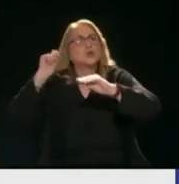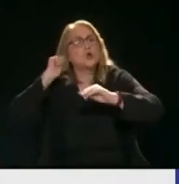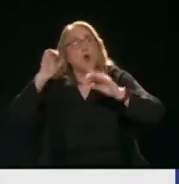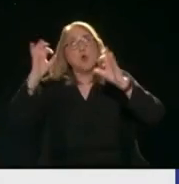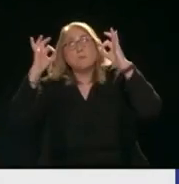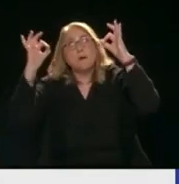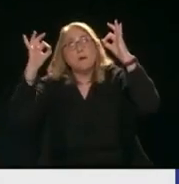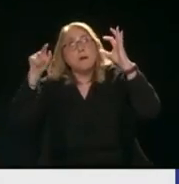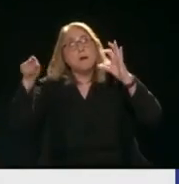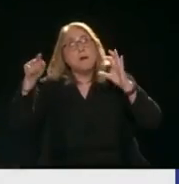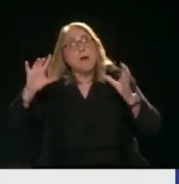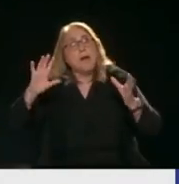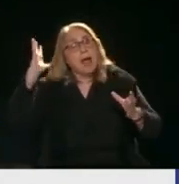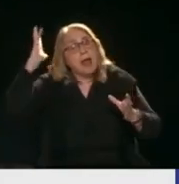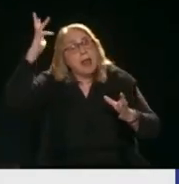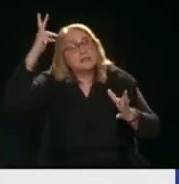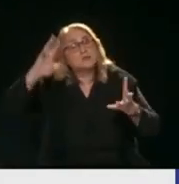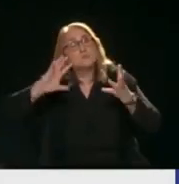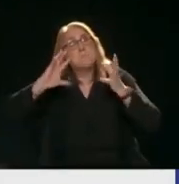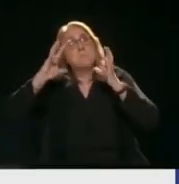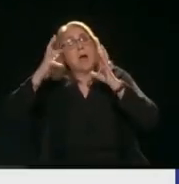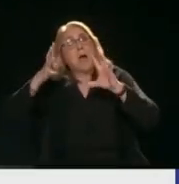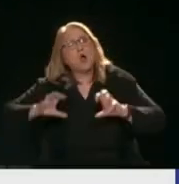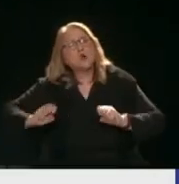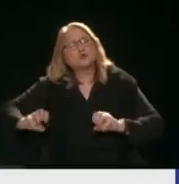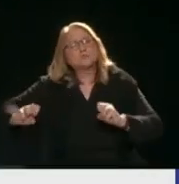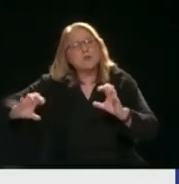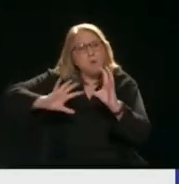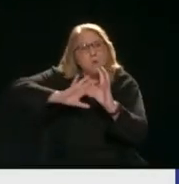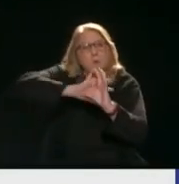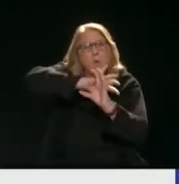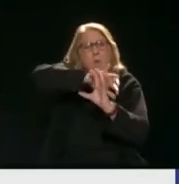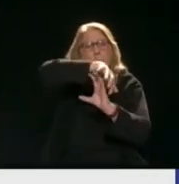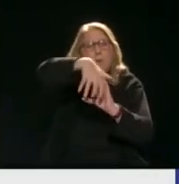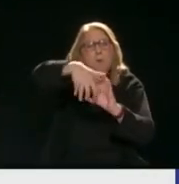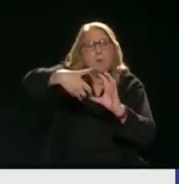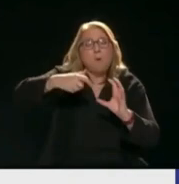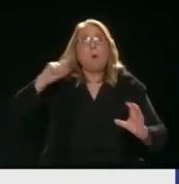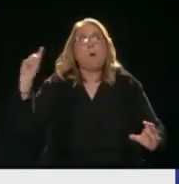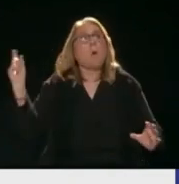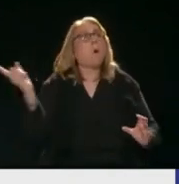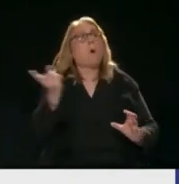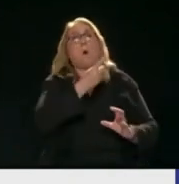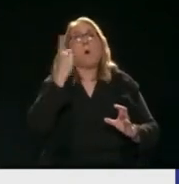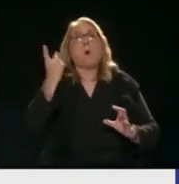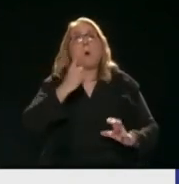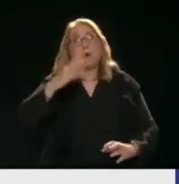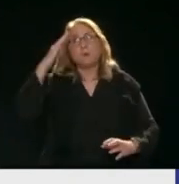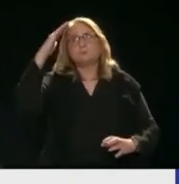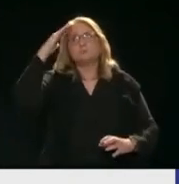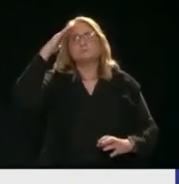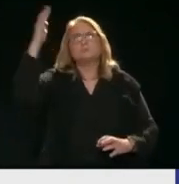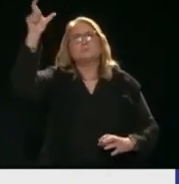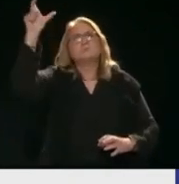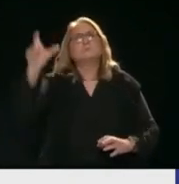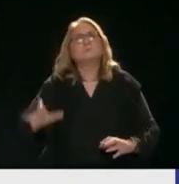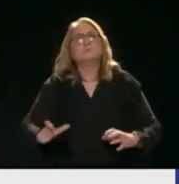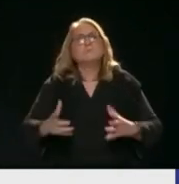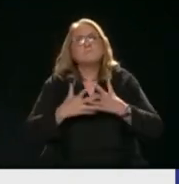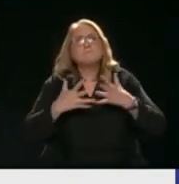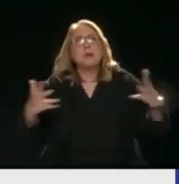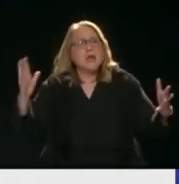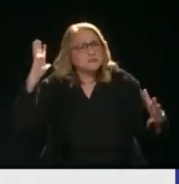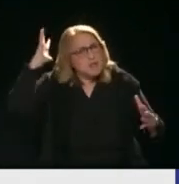Παγκοσμιοποιητή Που στη νεότερη ιστορία έως και τώρα Όλος ο πλανήτης στέκεται Στον οίκο του Μεγάλου Αλεξάνδρου Στον πλούτο του